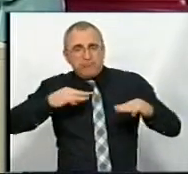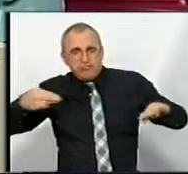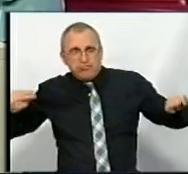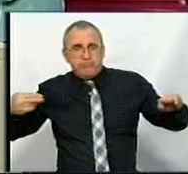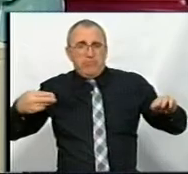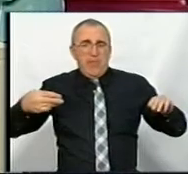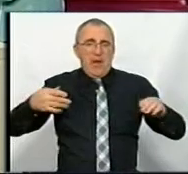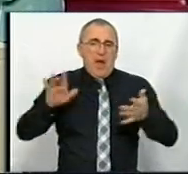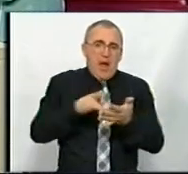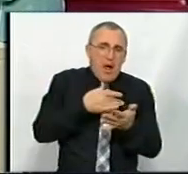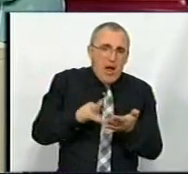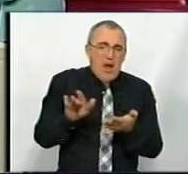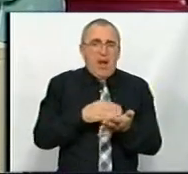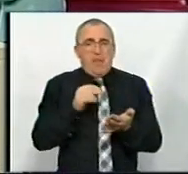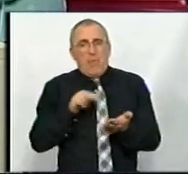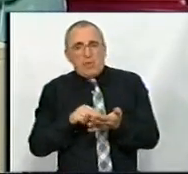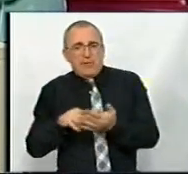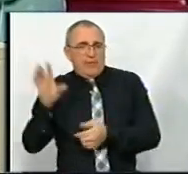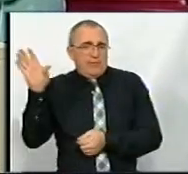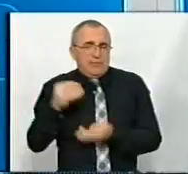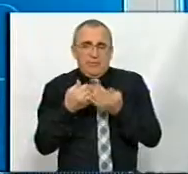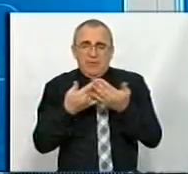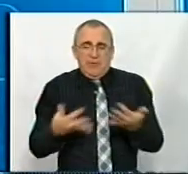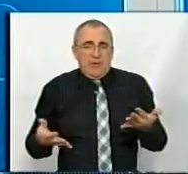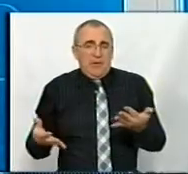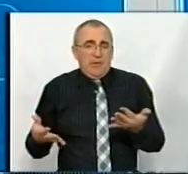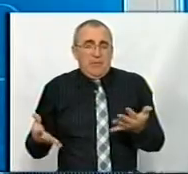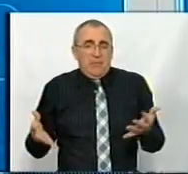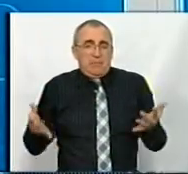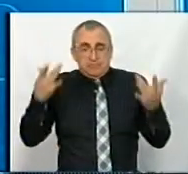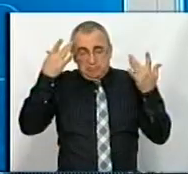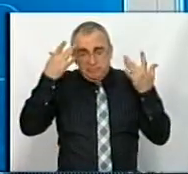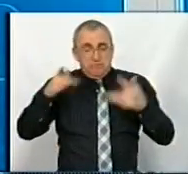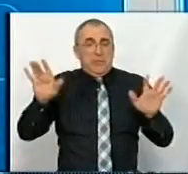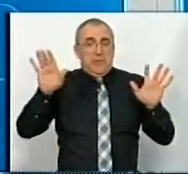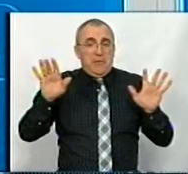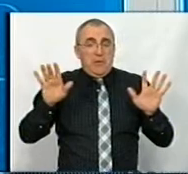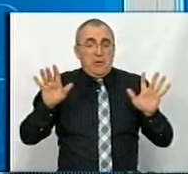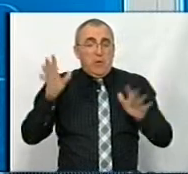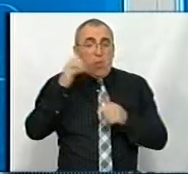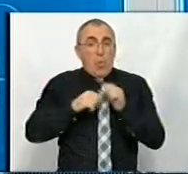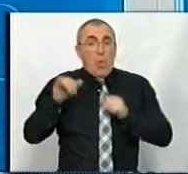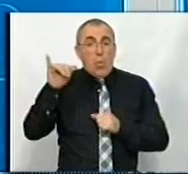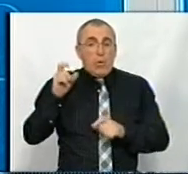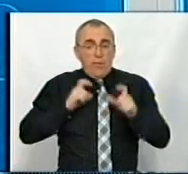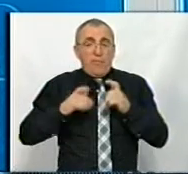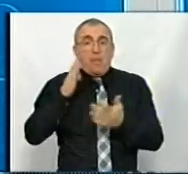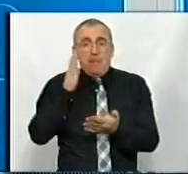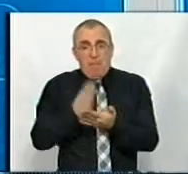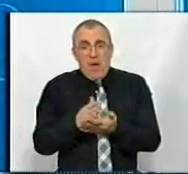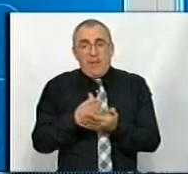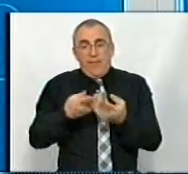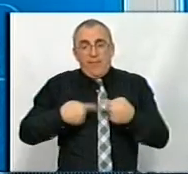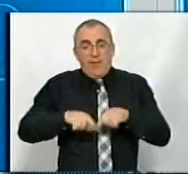доступності гаджетів, і по ціні, по всьому іншому. Вона застала нас знанаська, і кожен університет мав свій відділ дистанційної